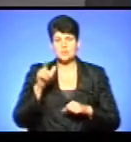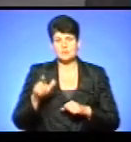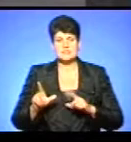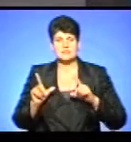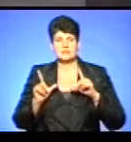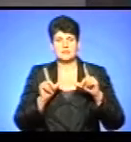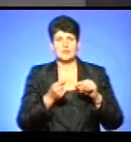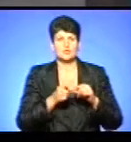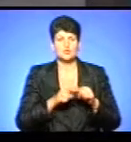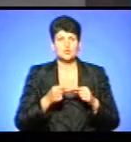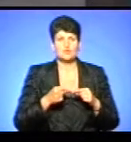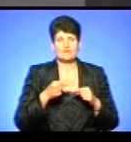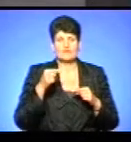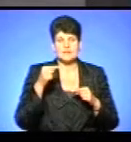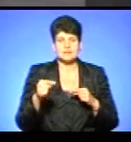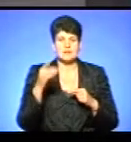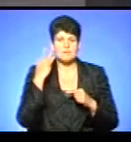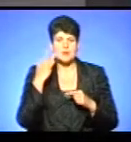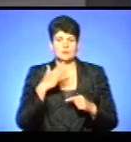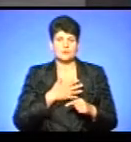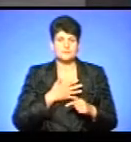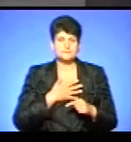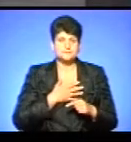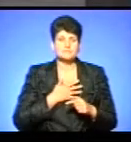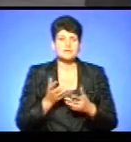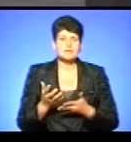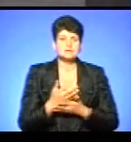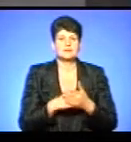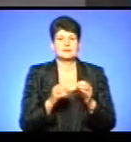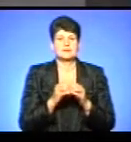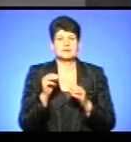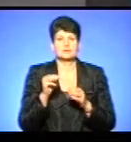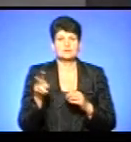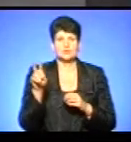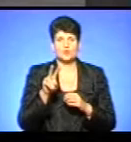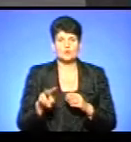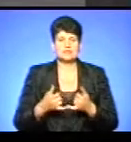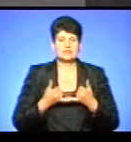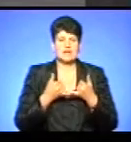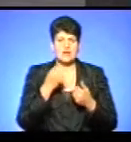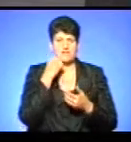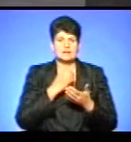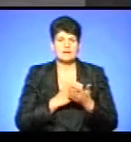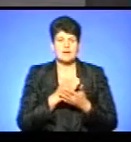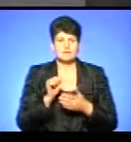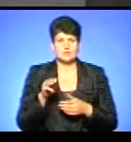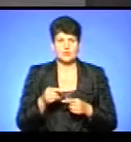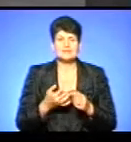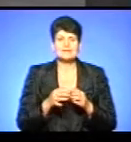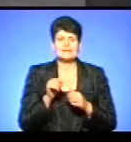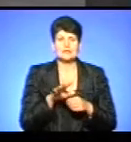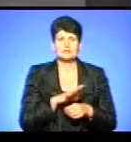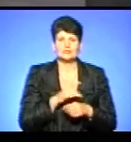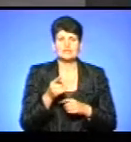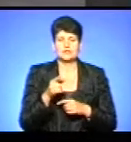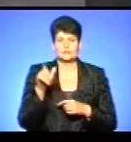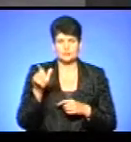Америкою і Канадою в рамках велопробігу «Чумацький шлях» і зібрала 10 тисяч доларів для ветеранів АТО. Серед них був і тернополянин Сергій